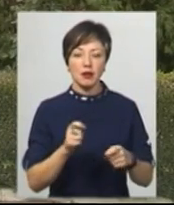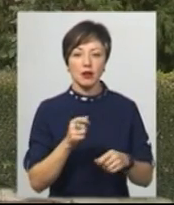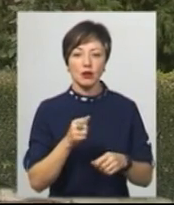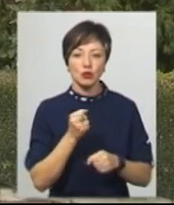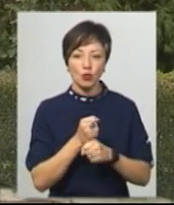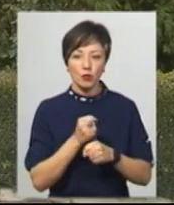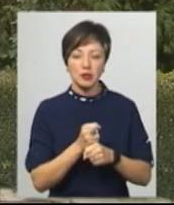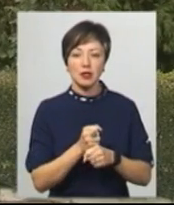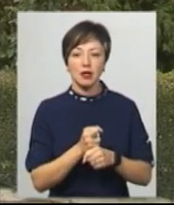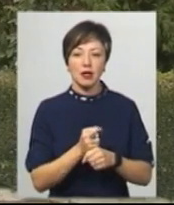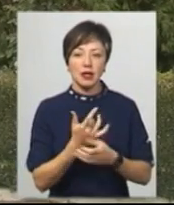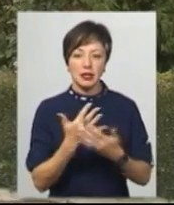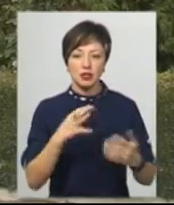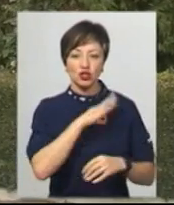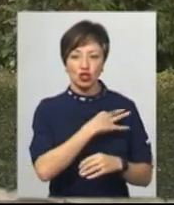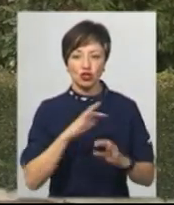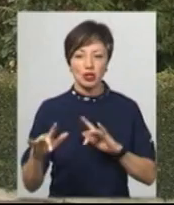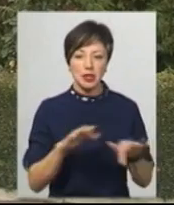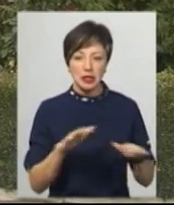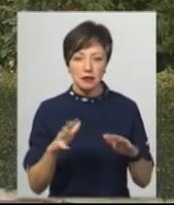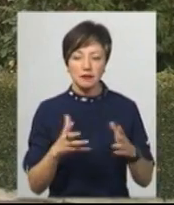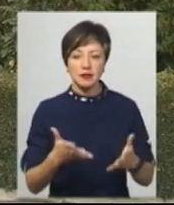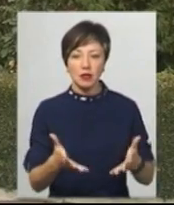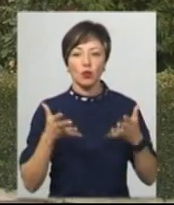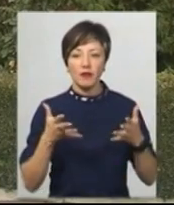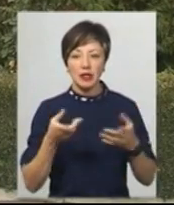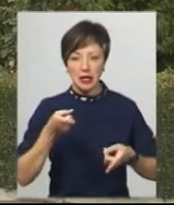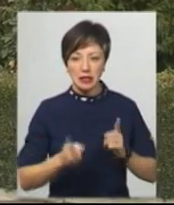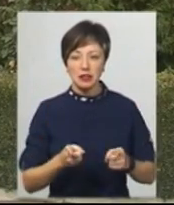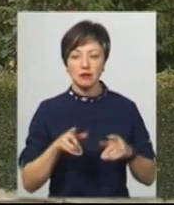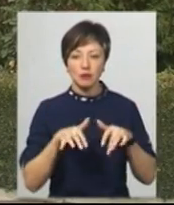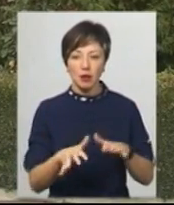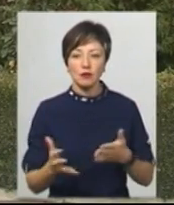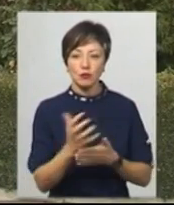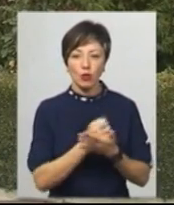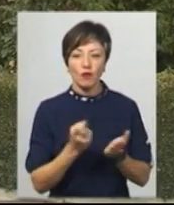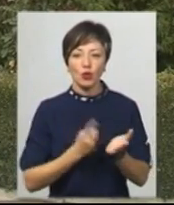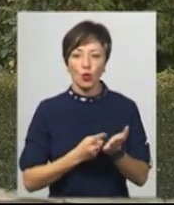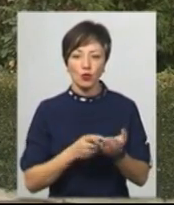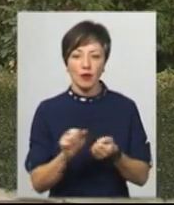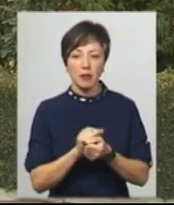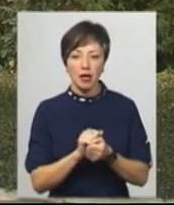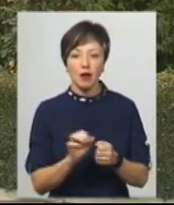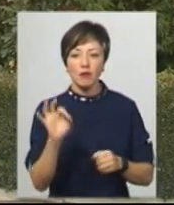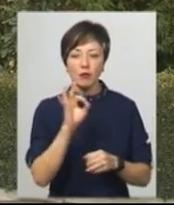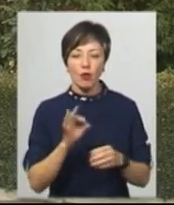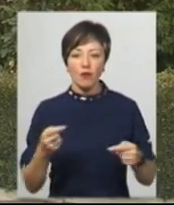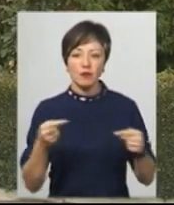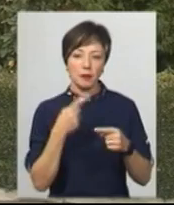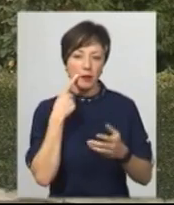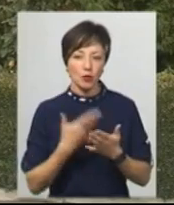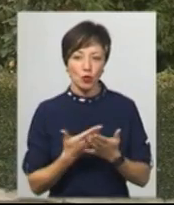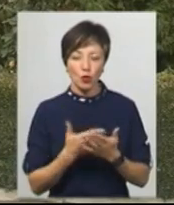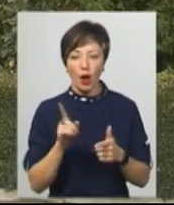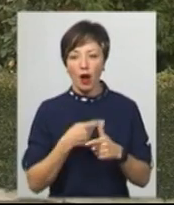вичерпний перелік процесуальних та слідчих дій для встановленої істини в справі, і збору відповідно доказових матеріалів, щоб придивити підозру